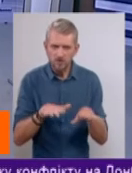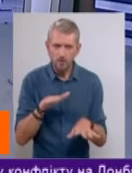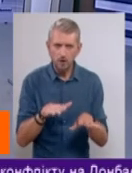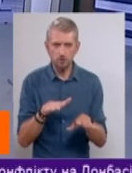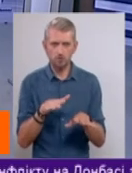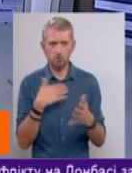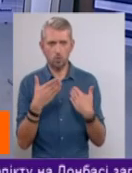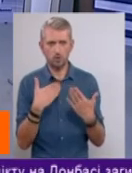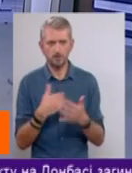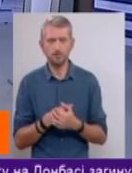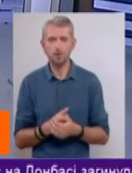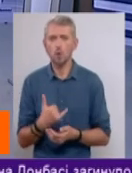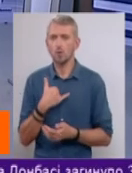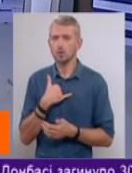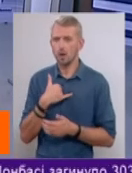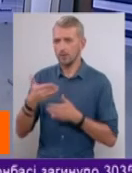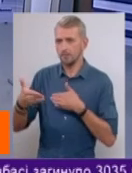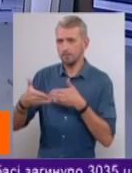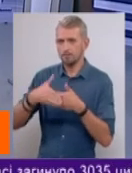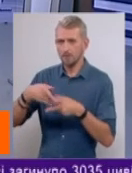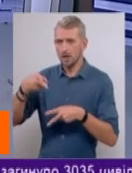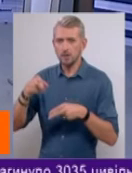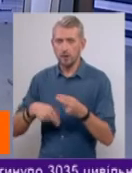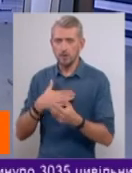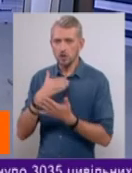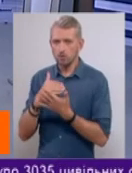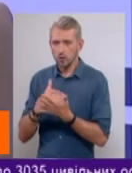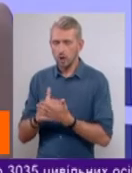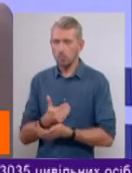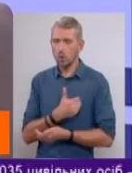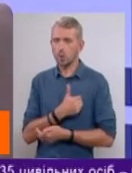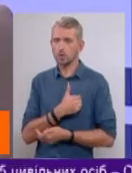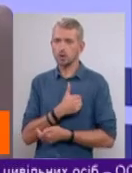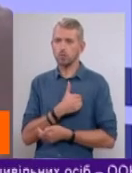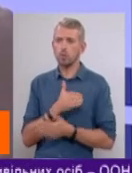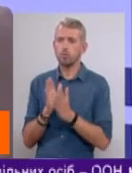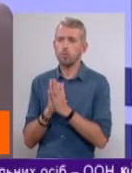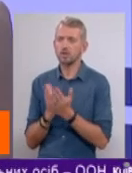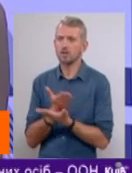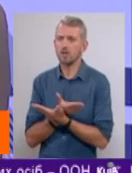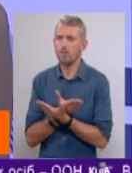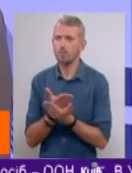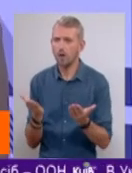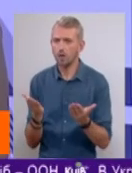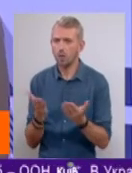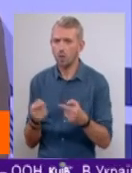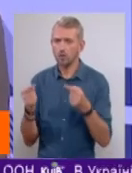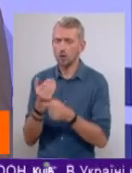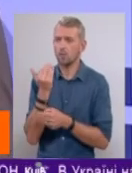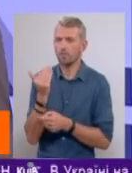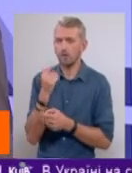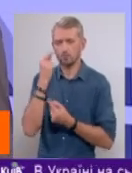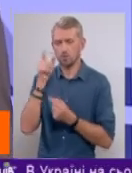висвітлення підходити. Дивіться, в нас вже підбігає до кінця нашої програми. Я хотіла б попросити вас, конкретно вас, як